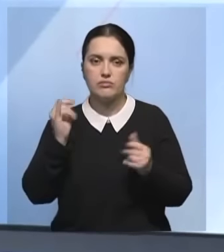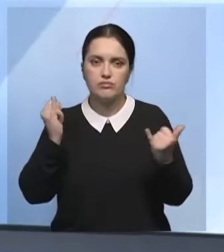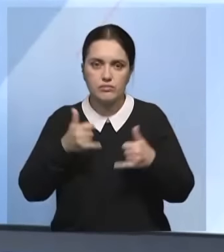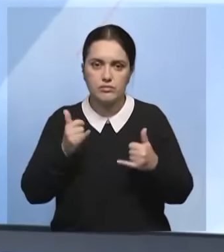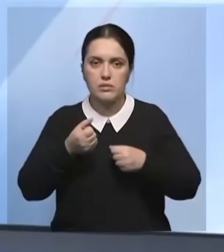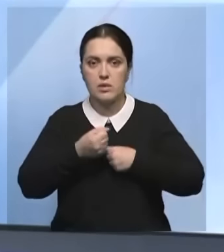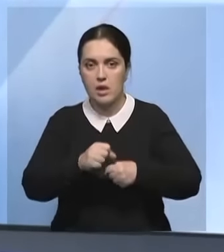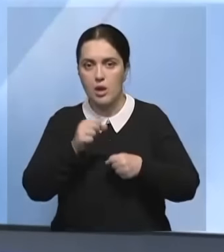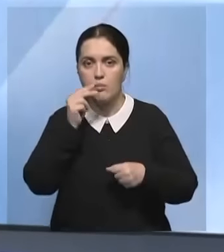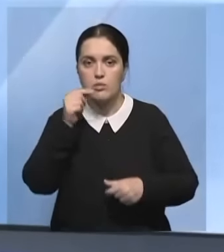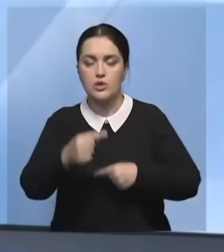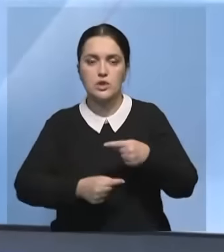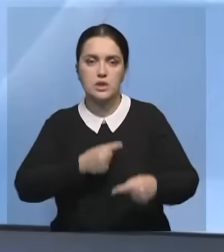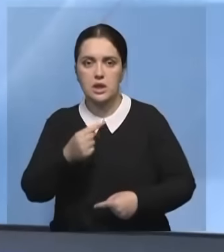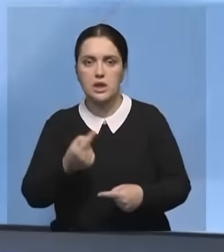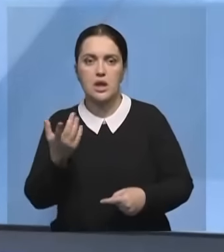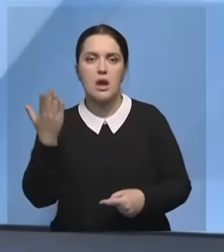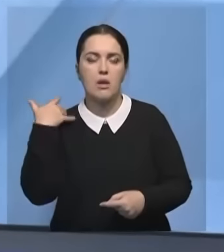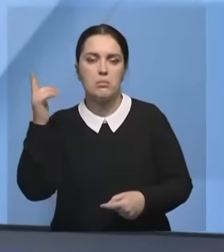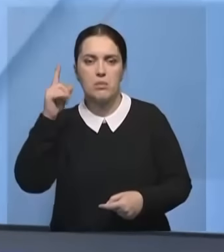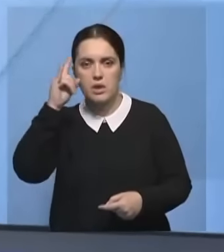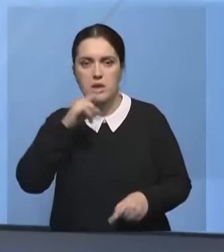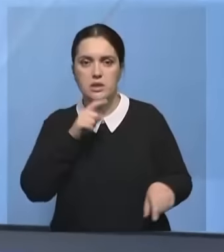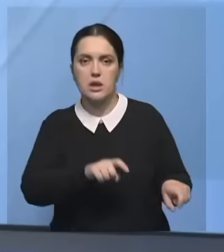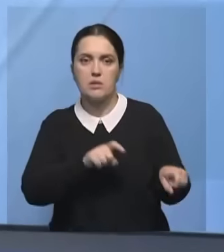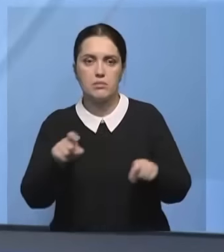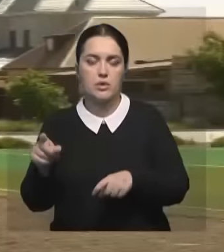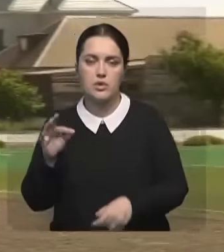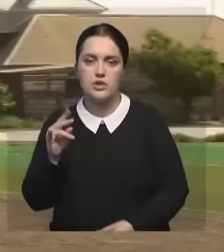гончарного дела и изучают мужские традиции кочевников.